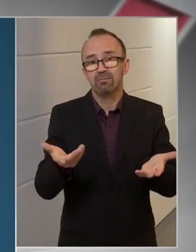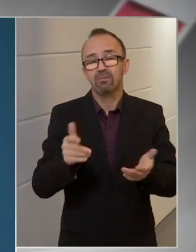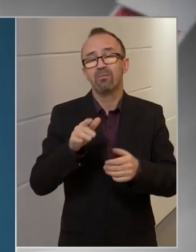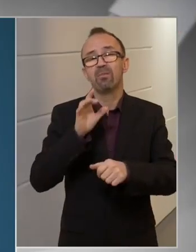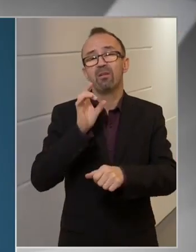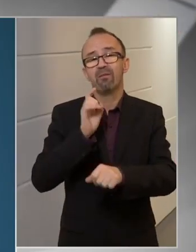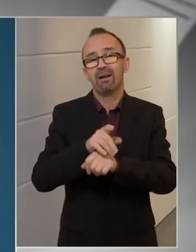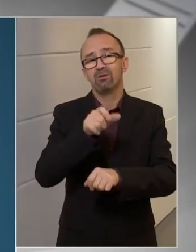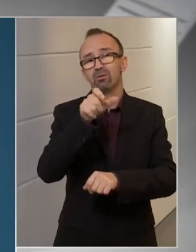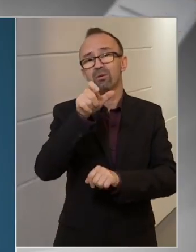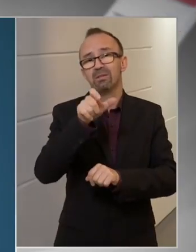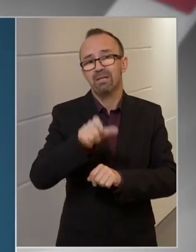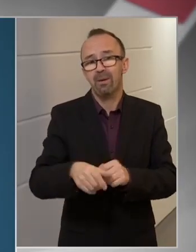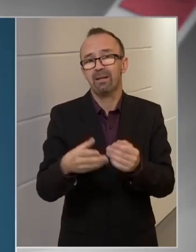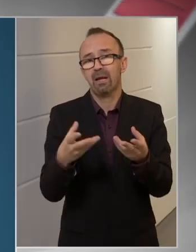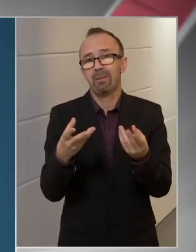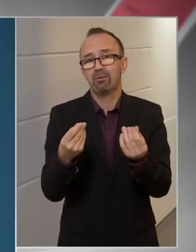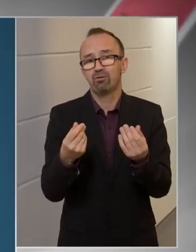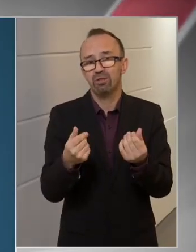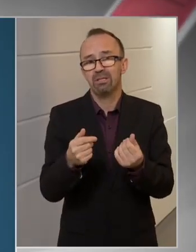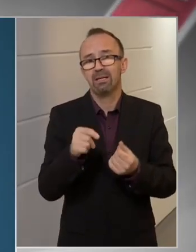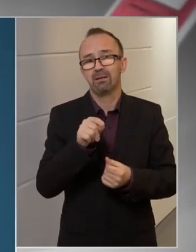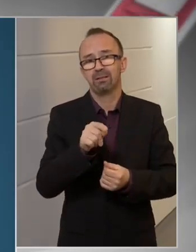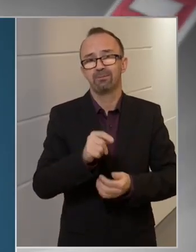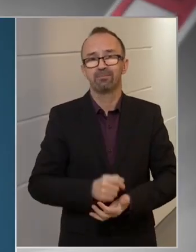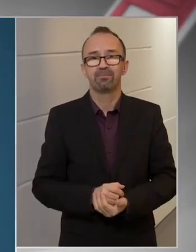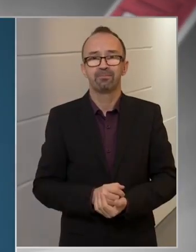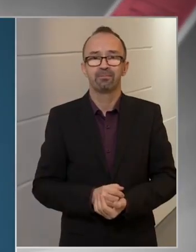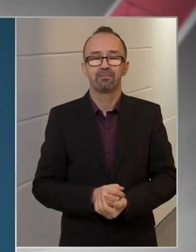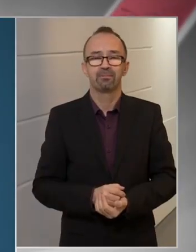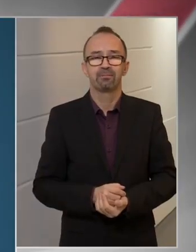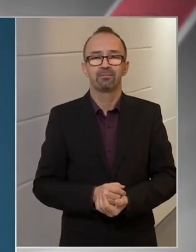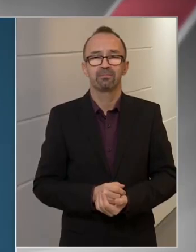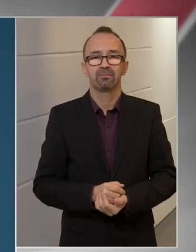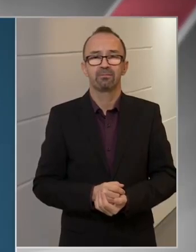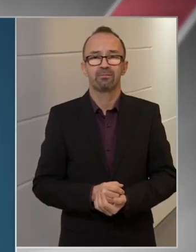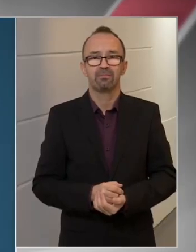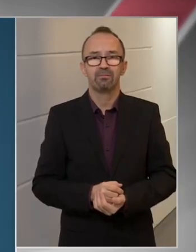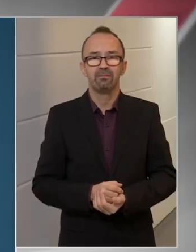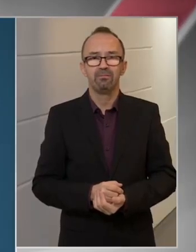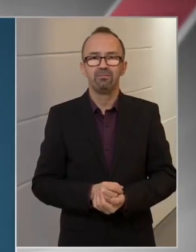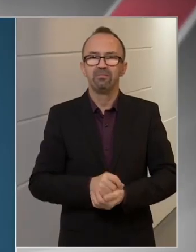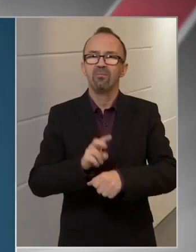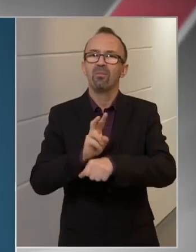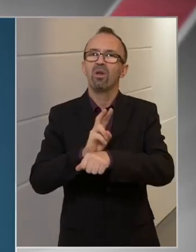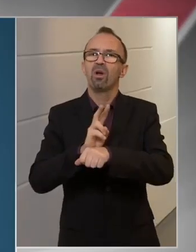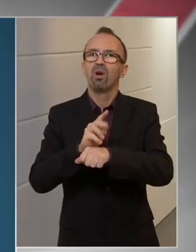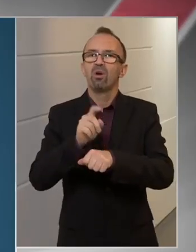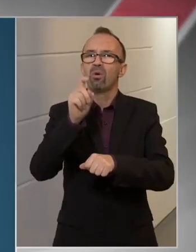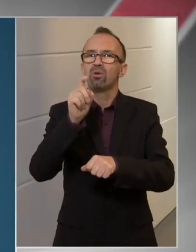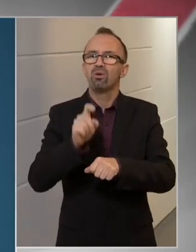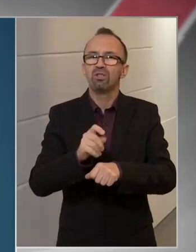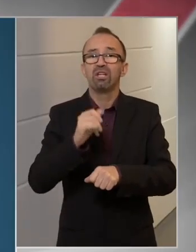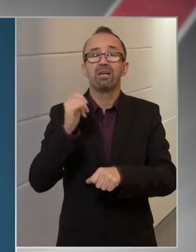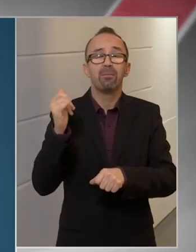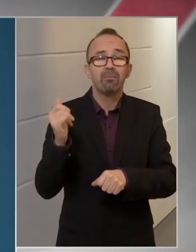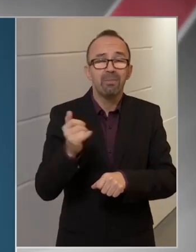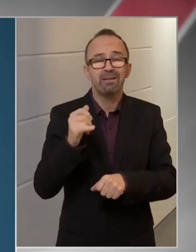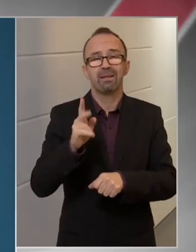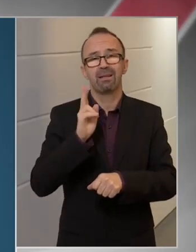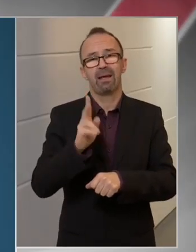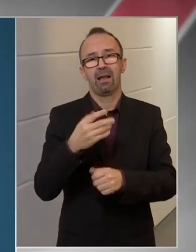fertőzöttnek minősül ez a személy. A kontroll csíknak mindig meg kell